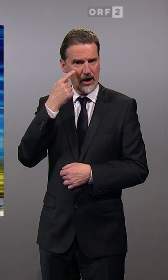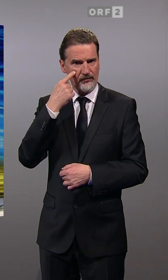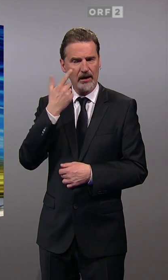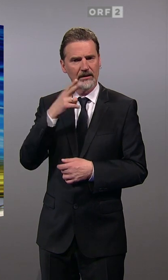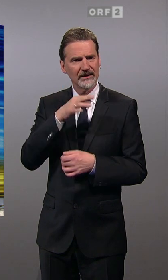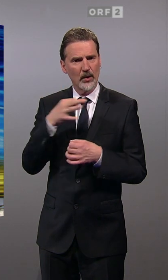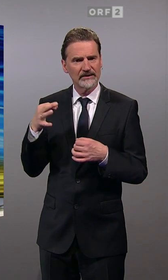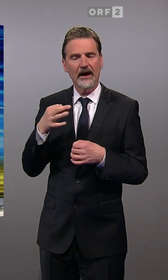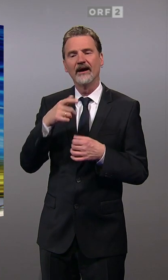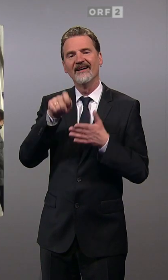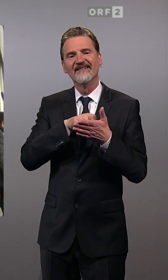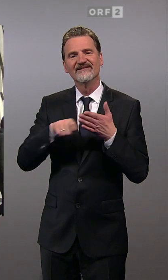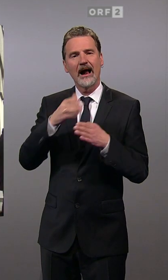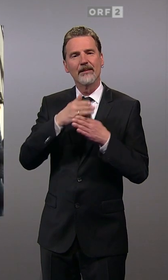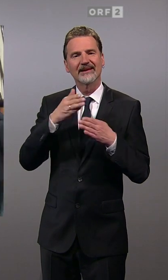sinkende Wahlbeteiligung.